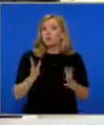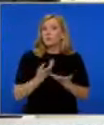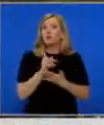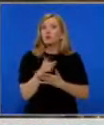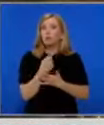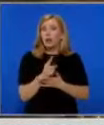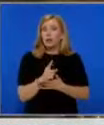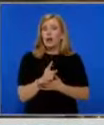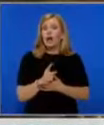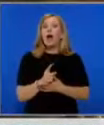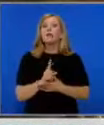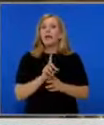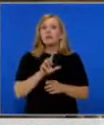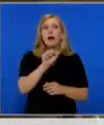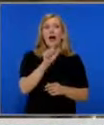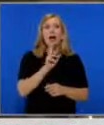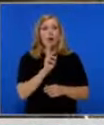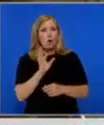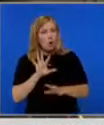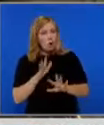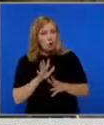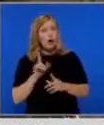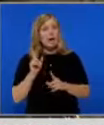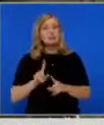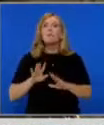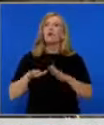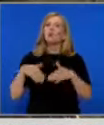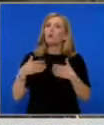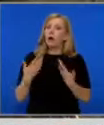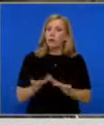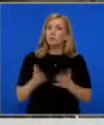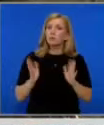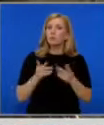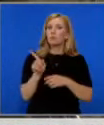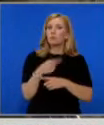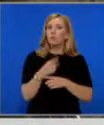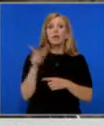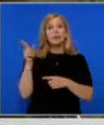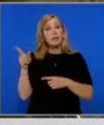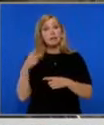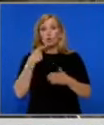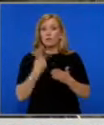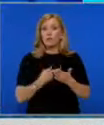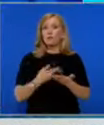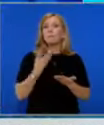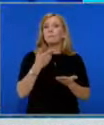казвам ако. А когато възраждане започне да управлява, тези хора ще отговарят пред закона.